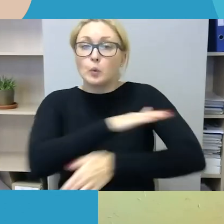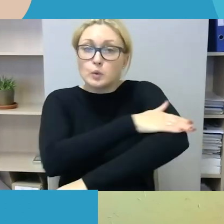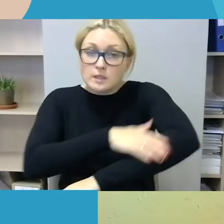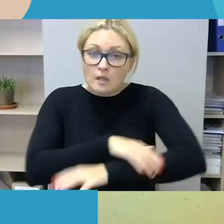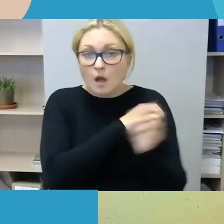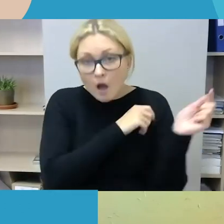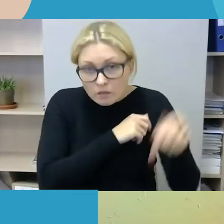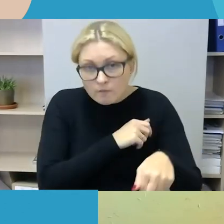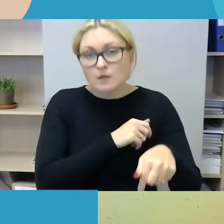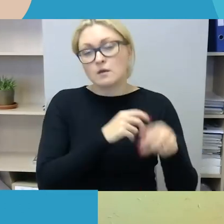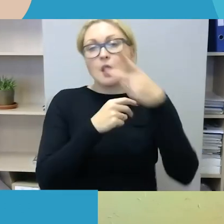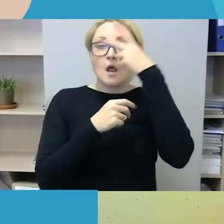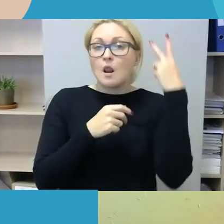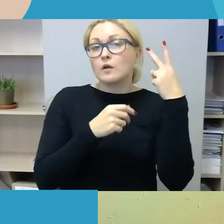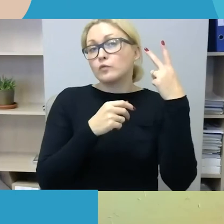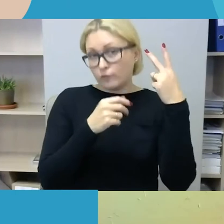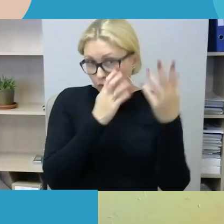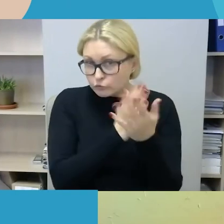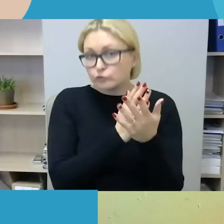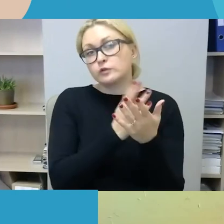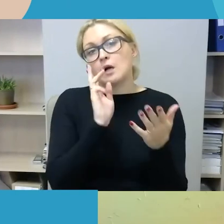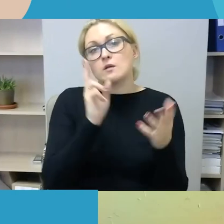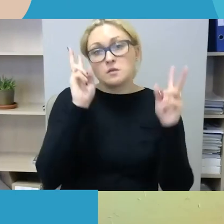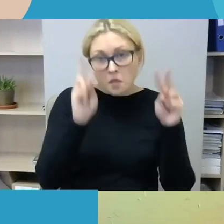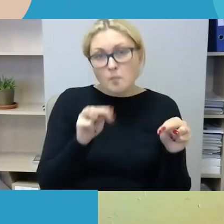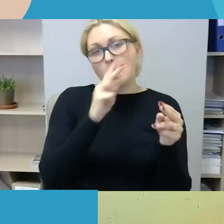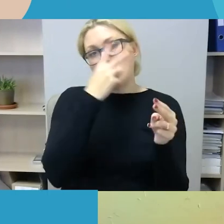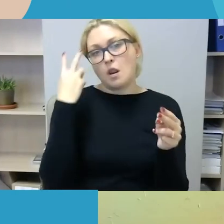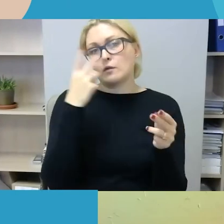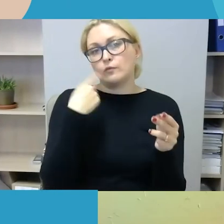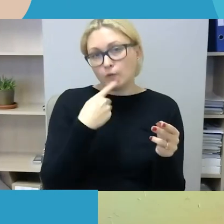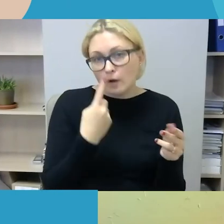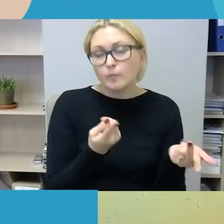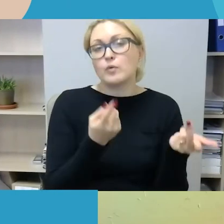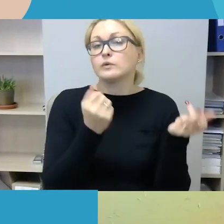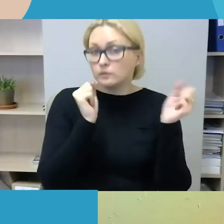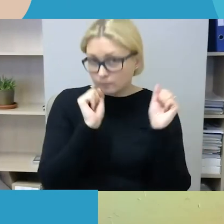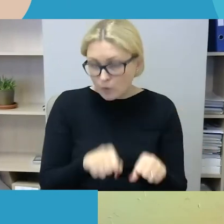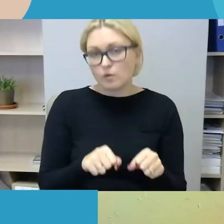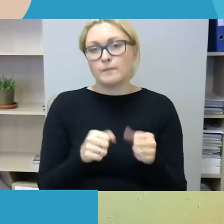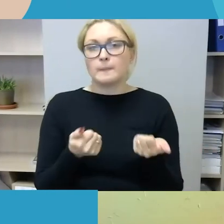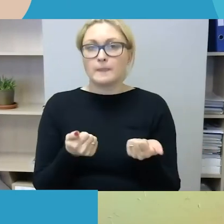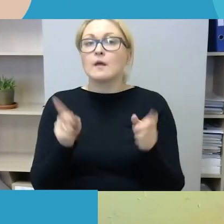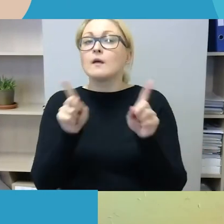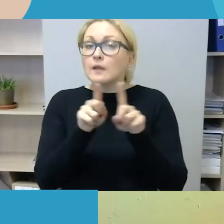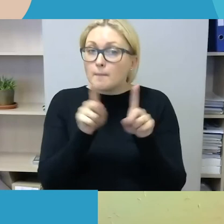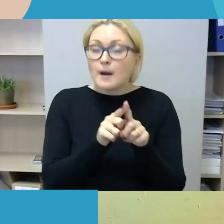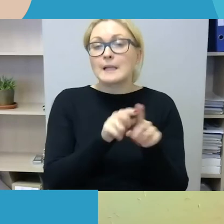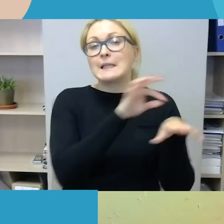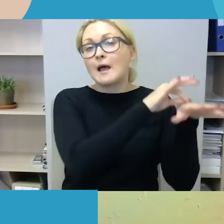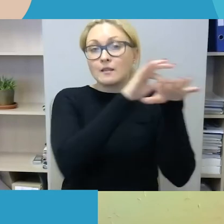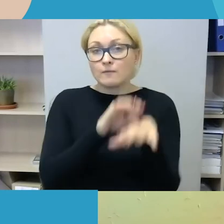ar Lietuvoje gyvenantis. Dar svarbu pažiūrėti, jog kiekvienas nugenties esmuo gali turėti leidinti į asmenį, kuris